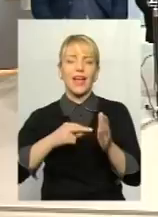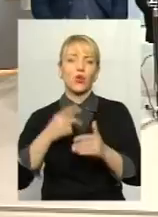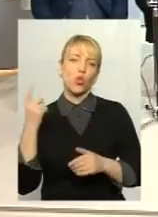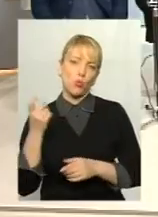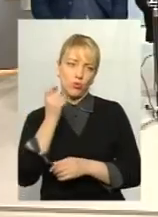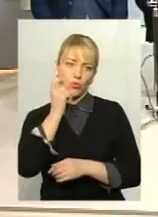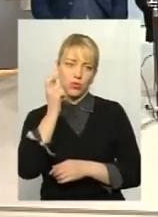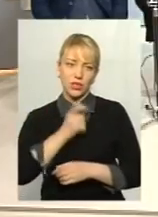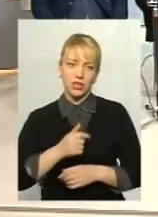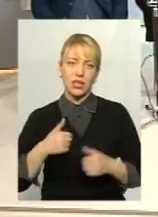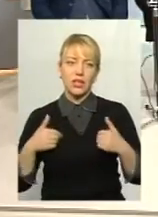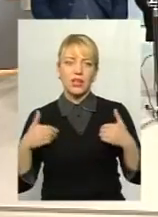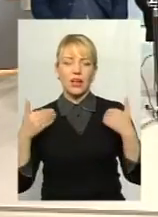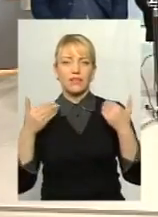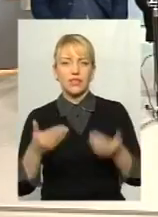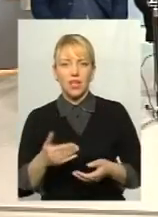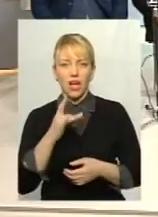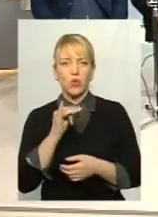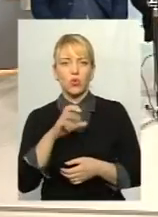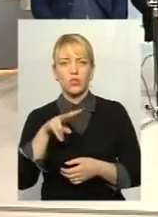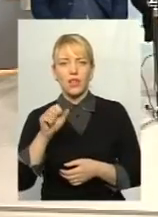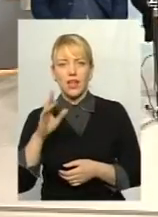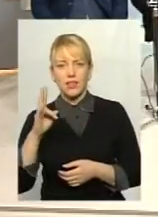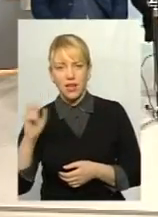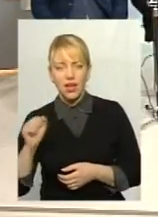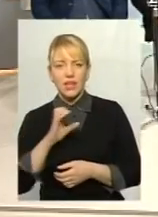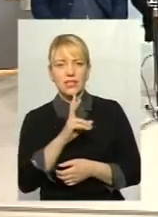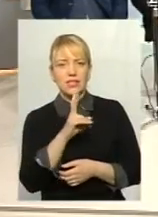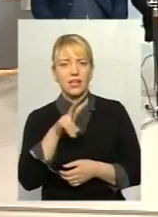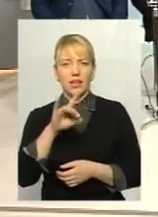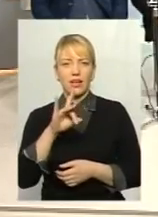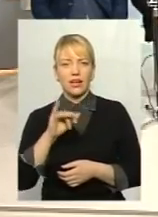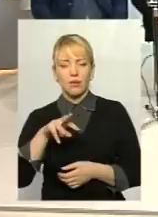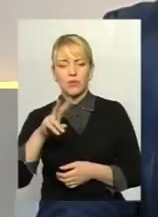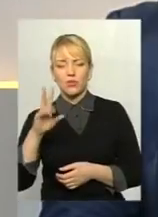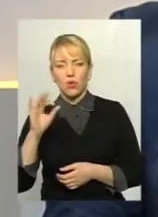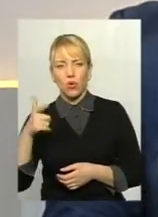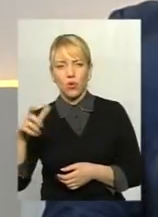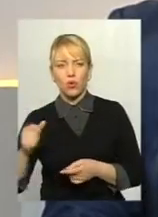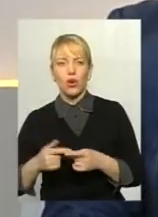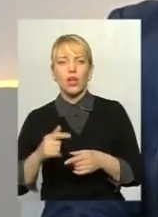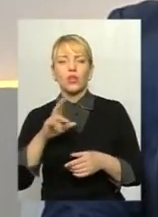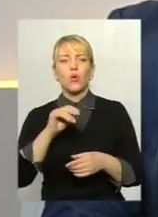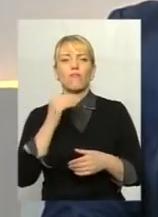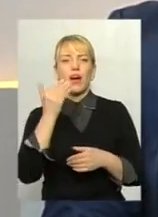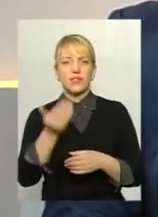Я вітаю в цій студії пана Руслана з Кримського. І моє наступне запитання, Кузьма Іванович, до вас.